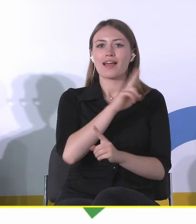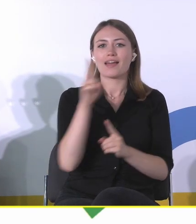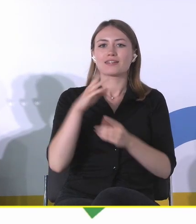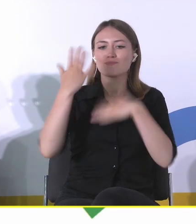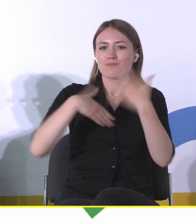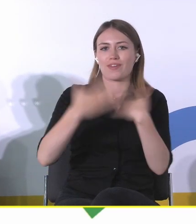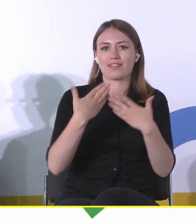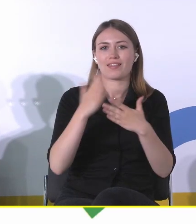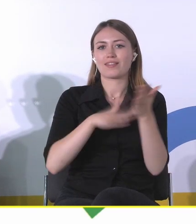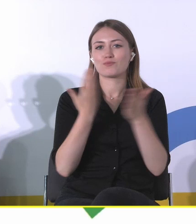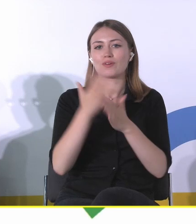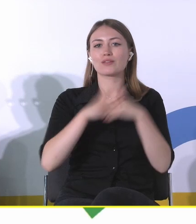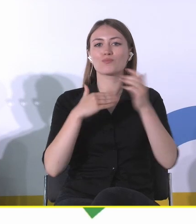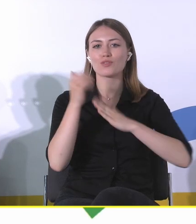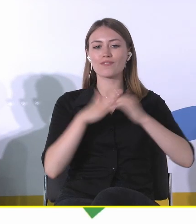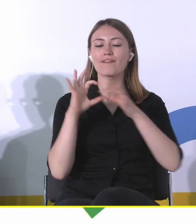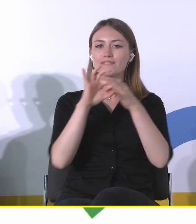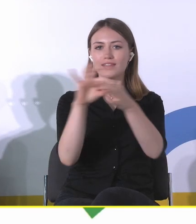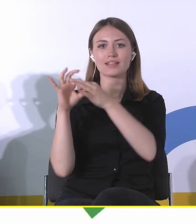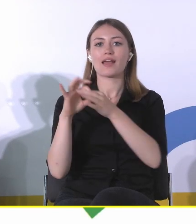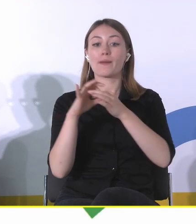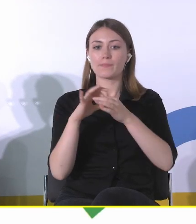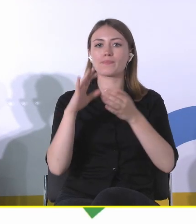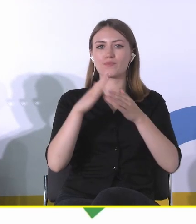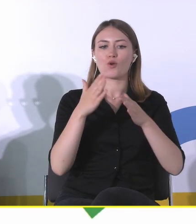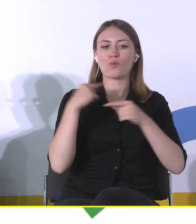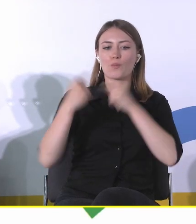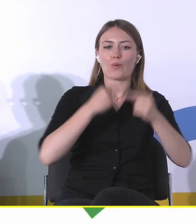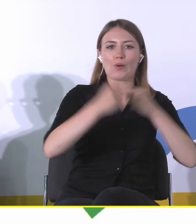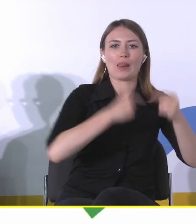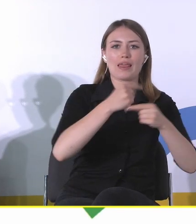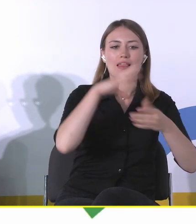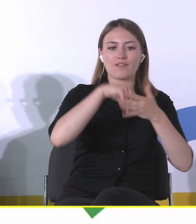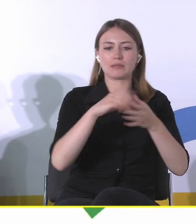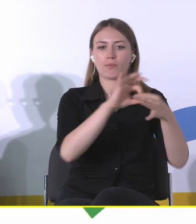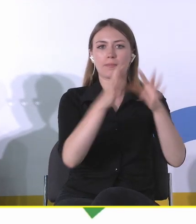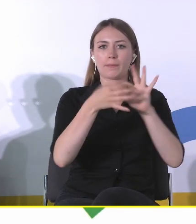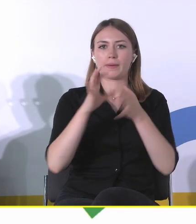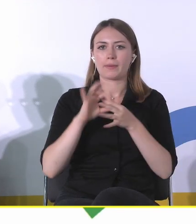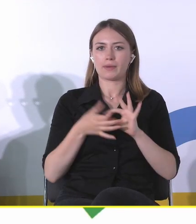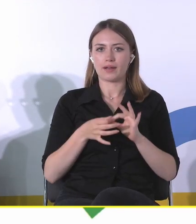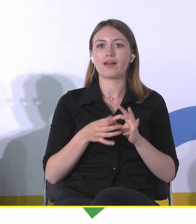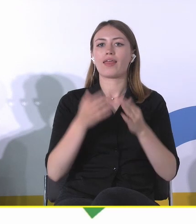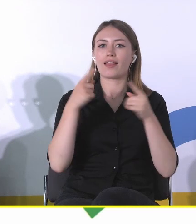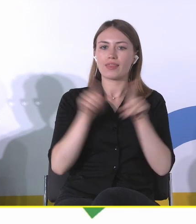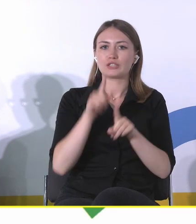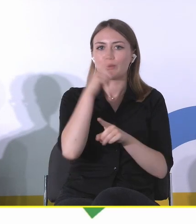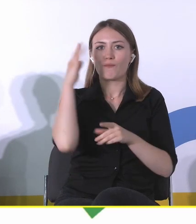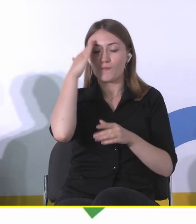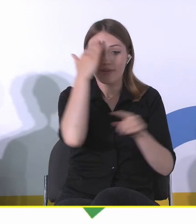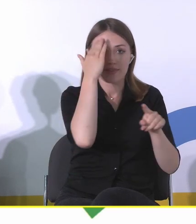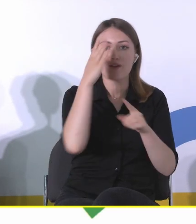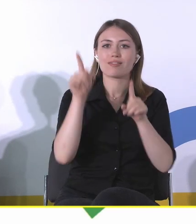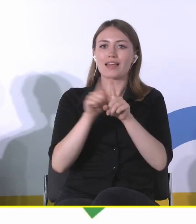na przykład budowania też więzi międzypokoleniowych, po to również, by pewne umiejętności, pewne tradycje się nie